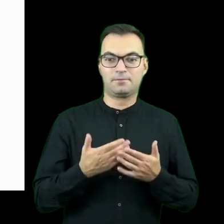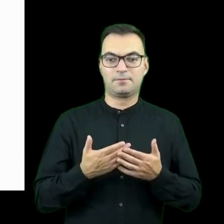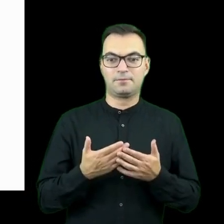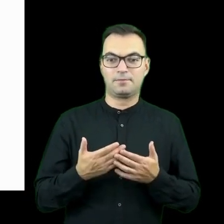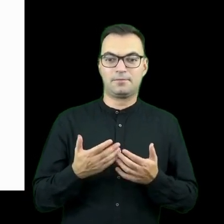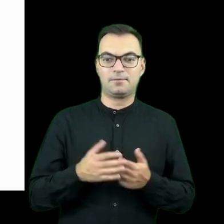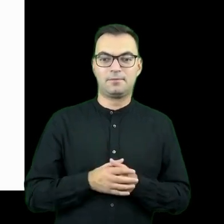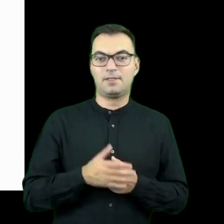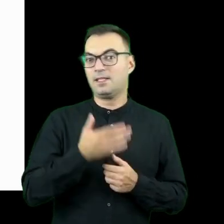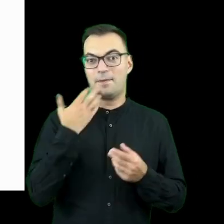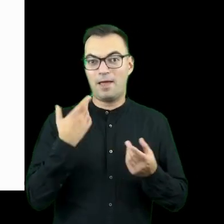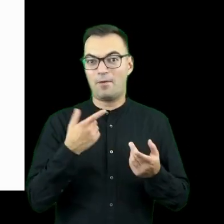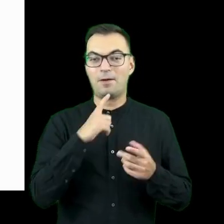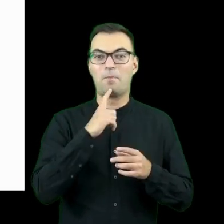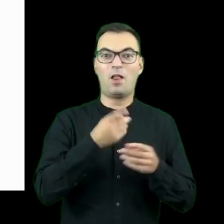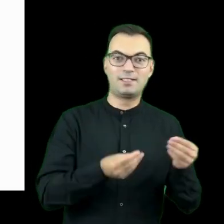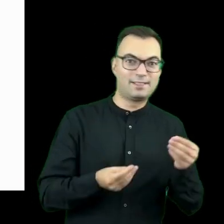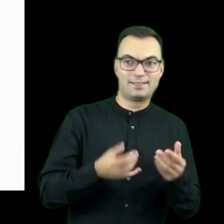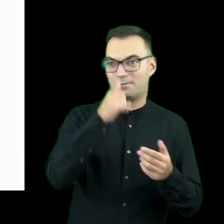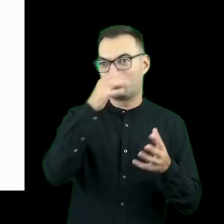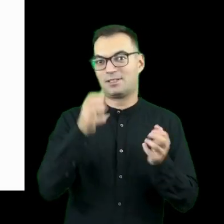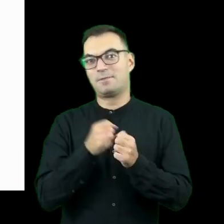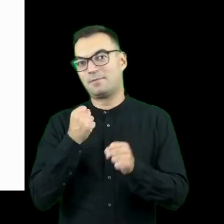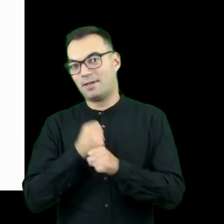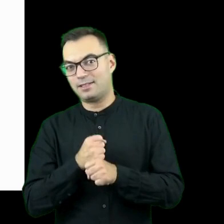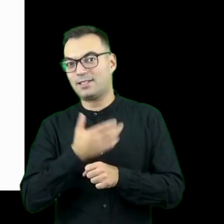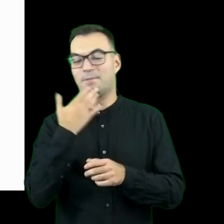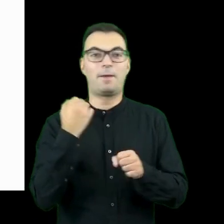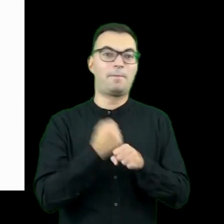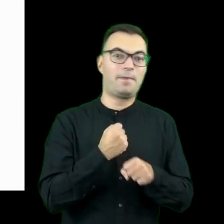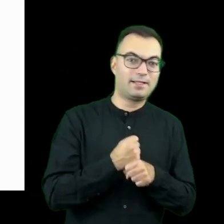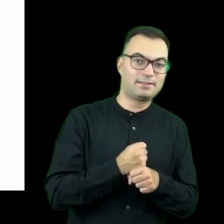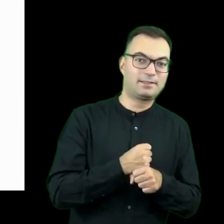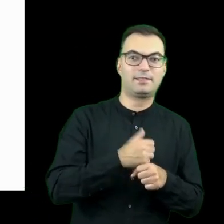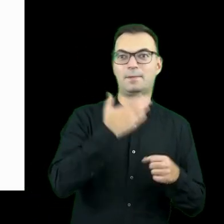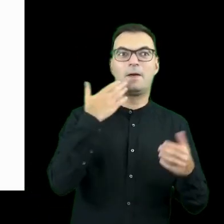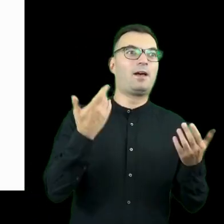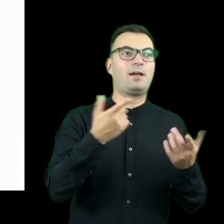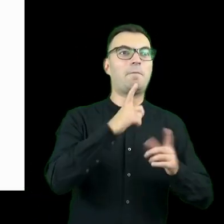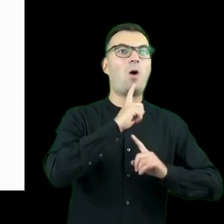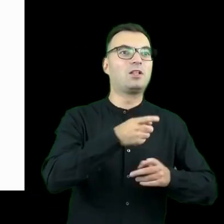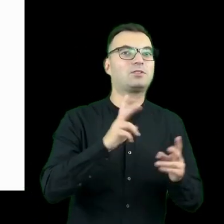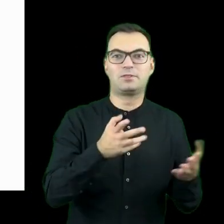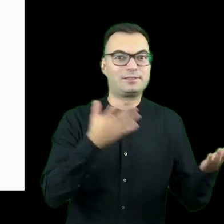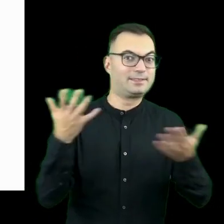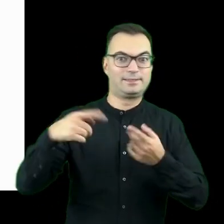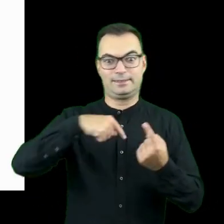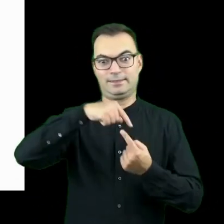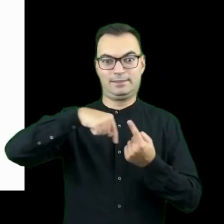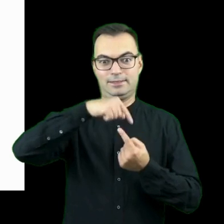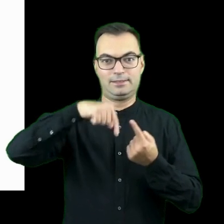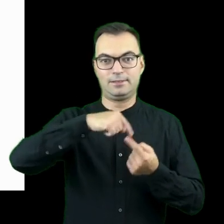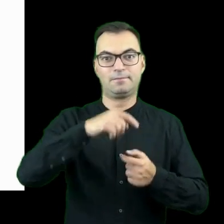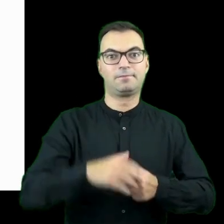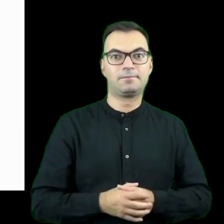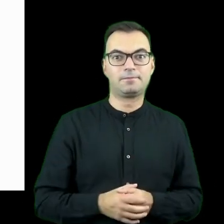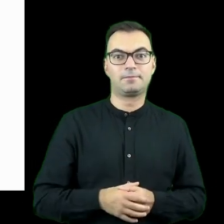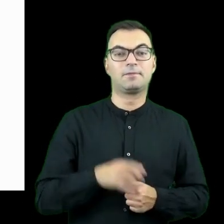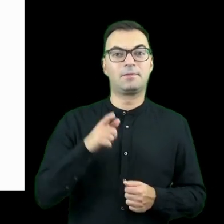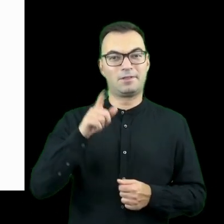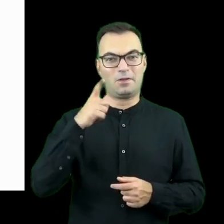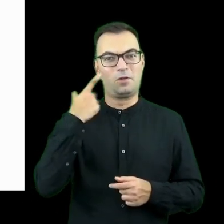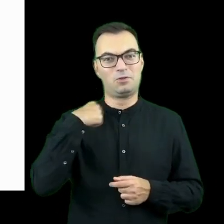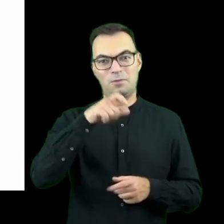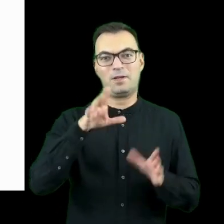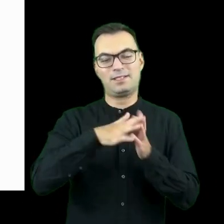nie miała tych referencji, nie mogła znaleźć pracy, ponieważ nie mogła znaleźć pracy, nie mogła żadnych referencji znaleźć. No i ona